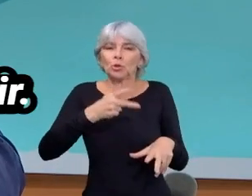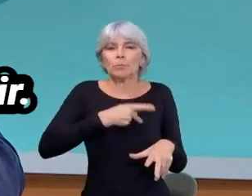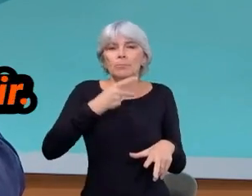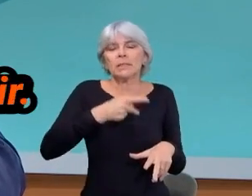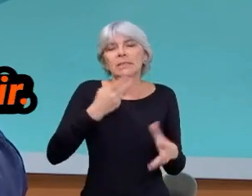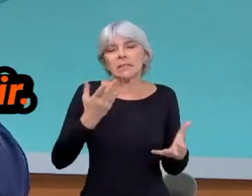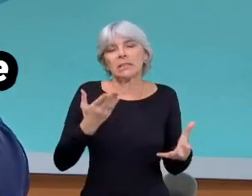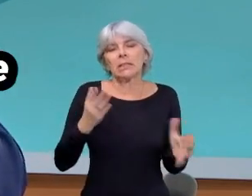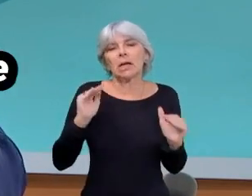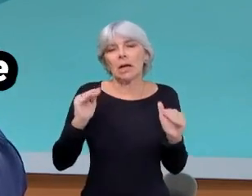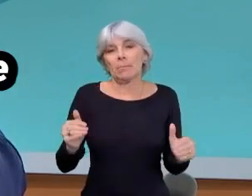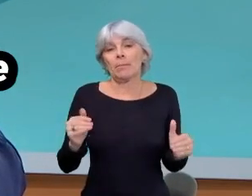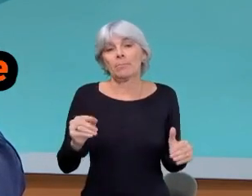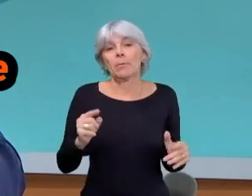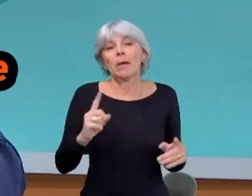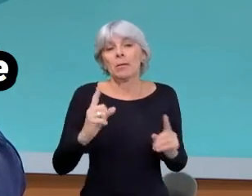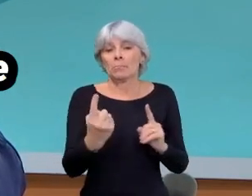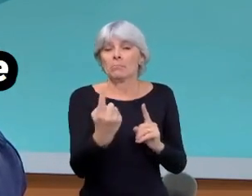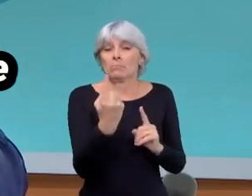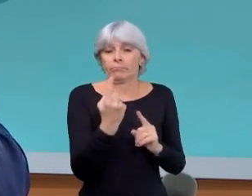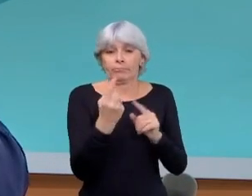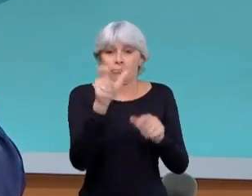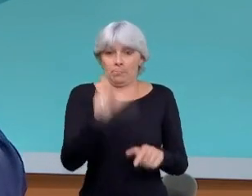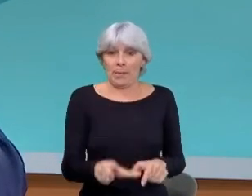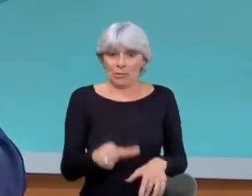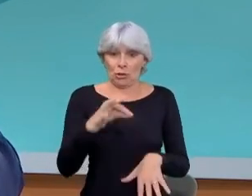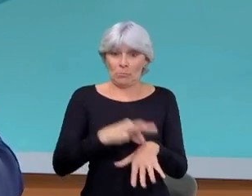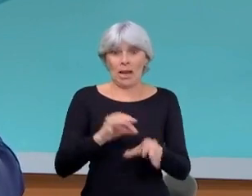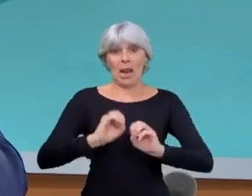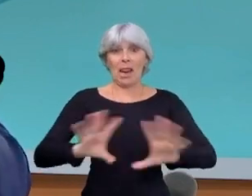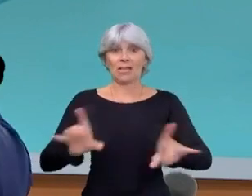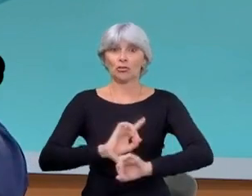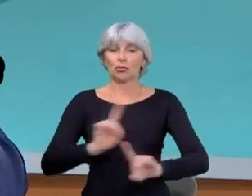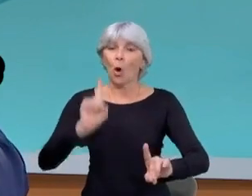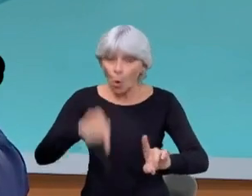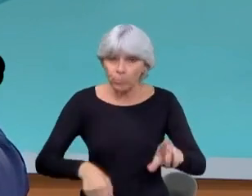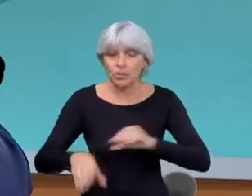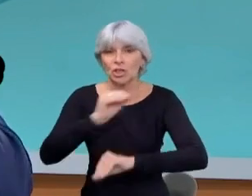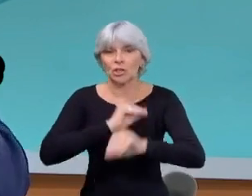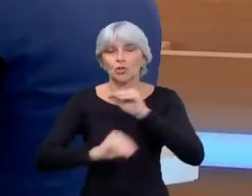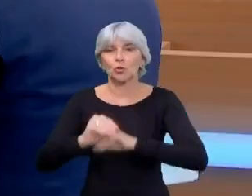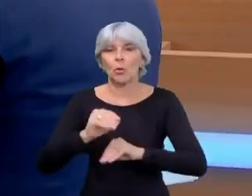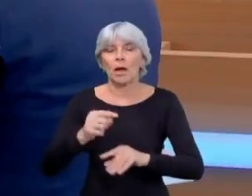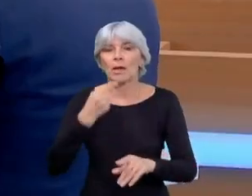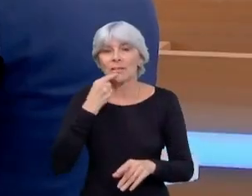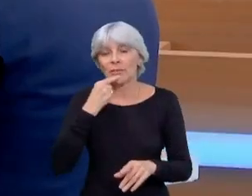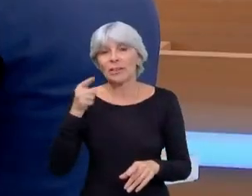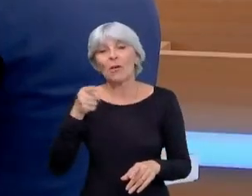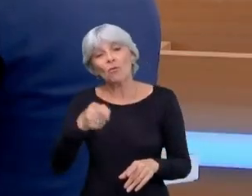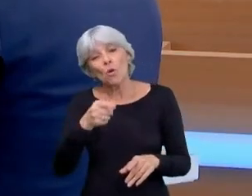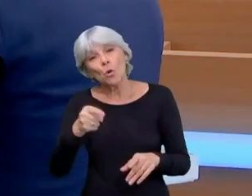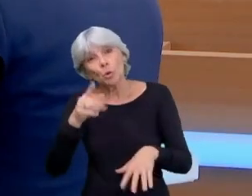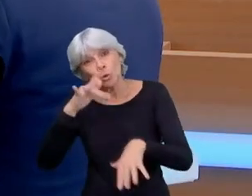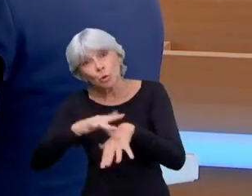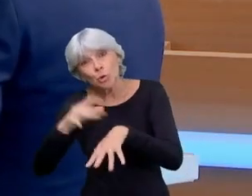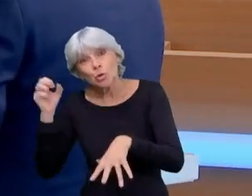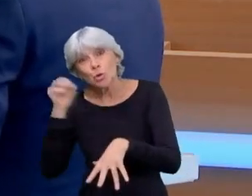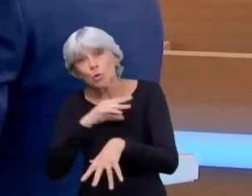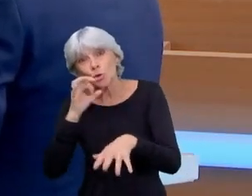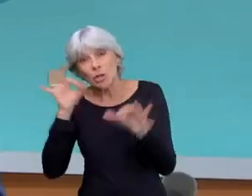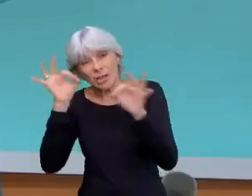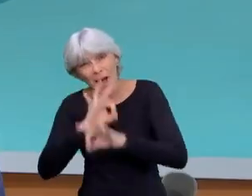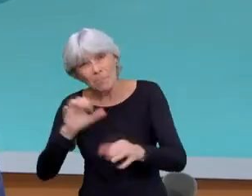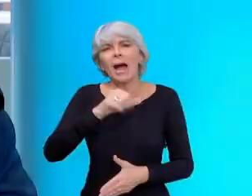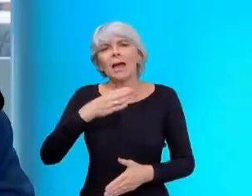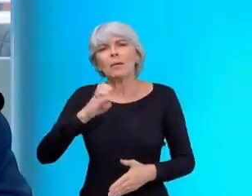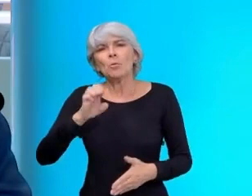d'Hippocrate est clair. Vous avez quelqu'un de malade devant vous, vous ne le laissez pas, vous le soignez. Vous allez aux urgences sans papier, sans aucun papier, vous êtes